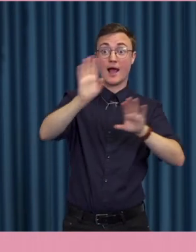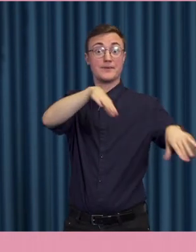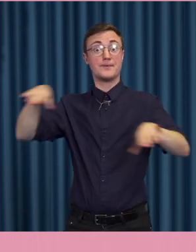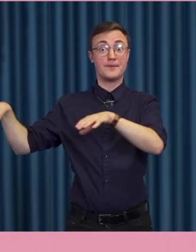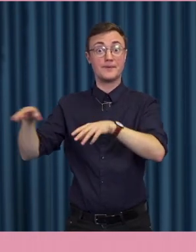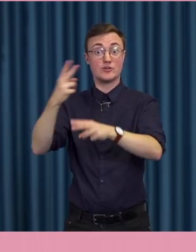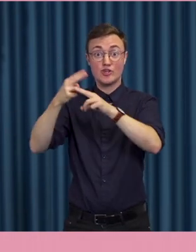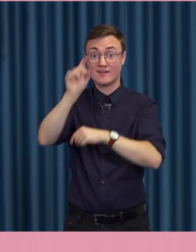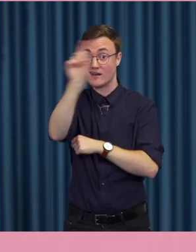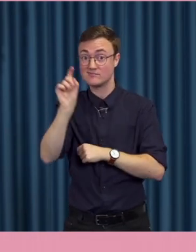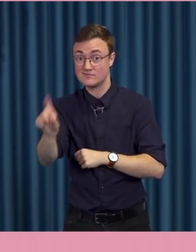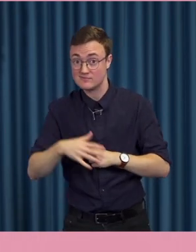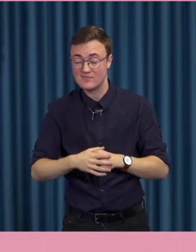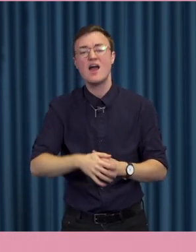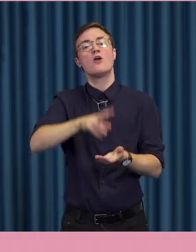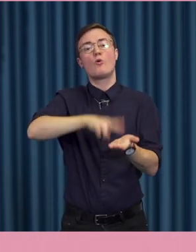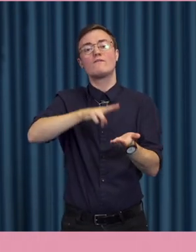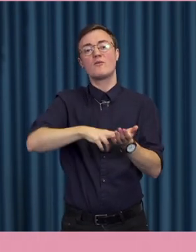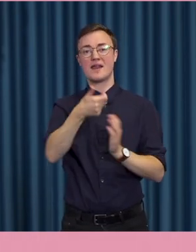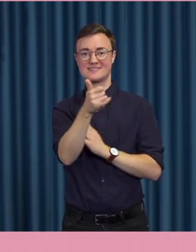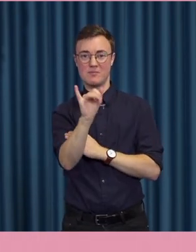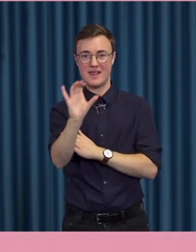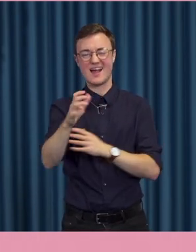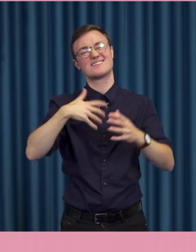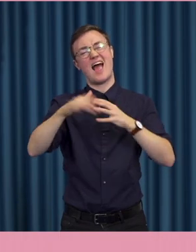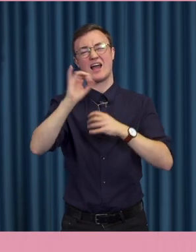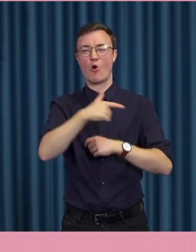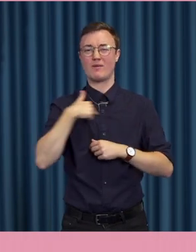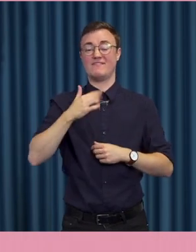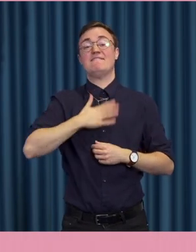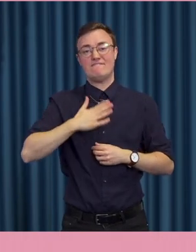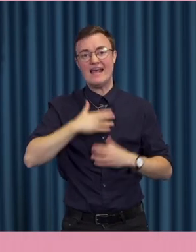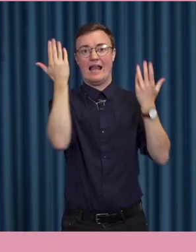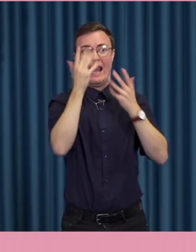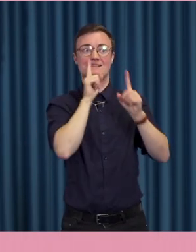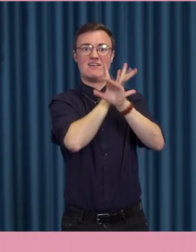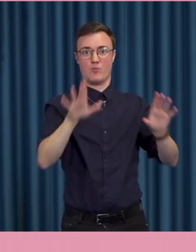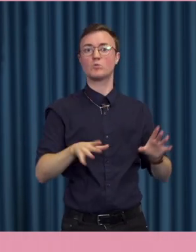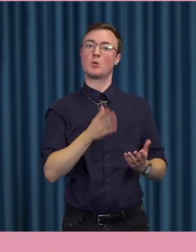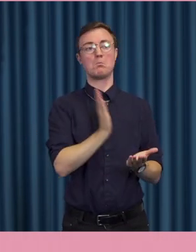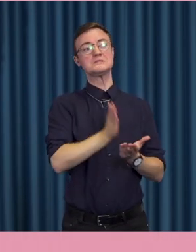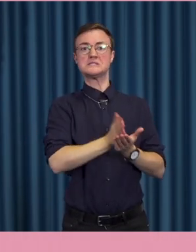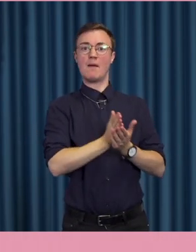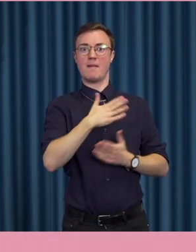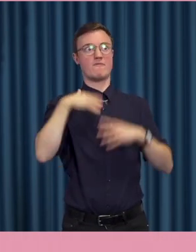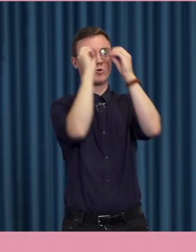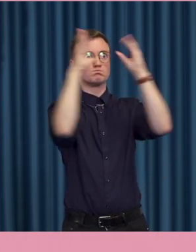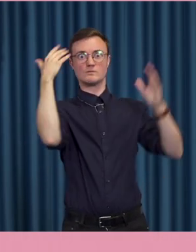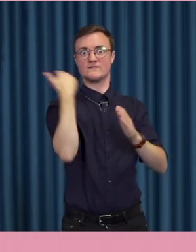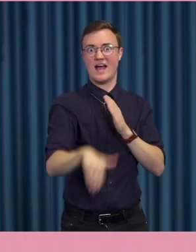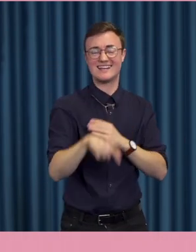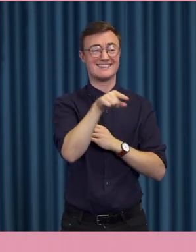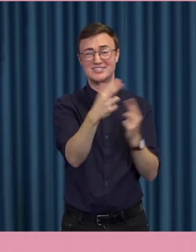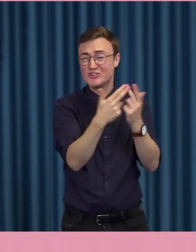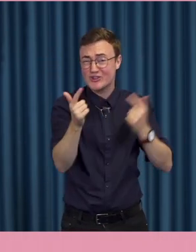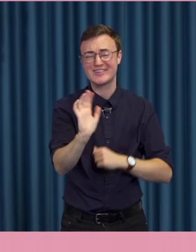Konfirmeringsbias, det vill säga viljan att ta in information som överensstämmer med våra förutfattade meningar, är inget nytt utan en grundläggande